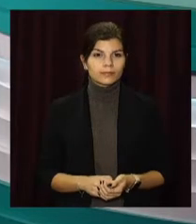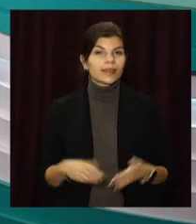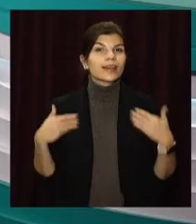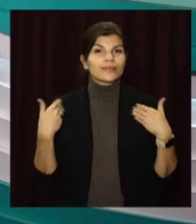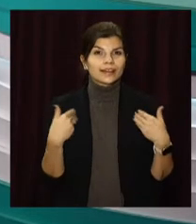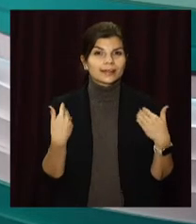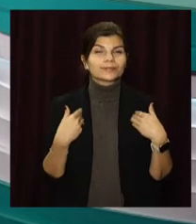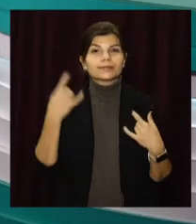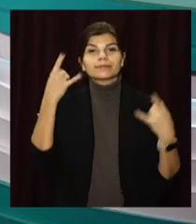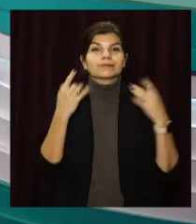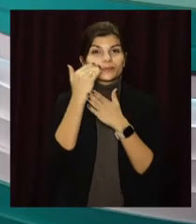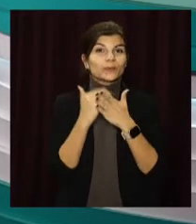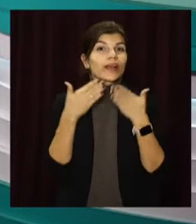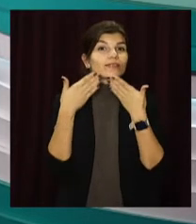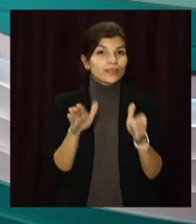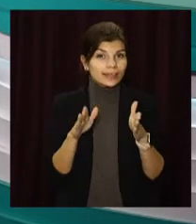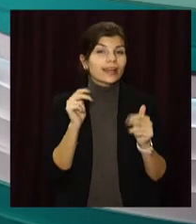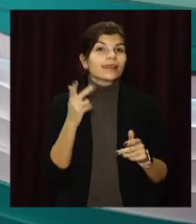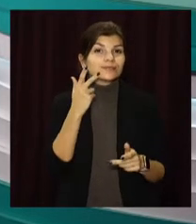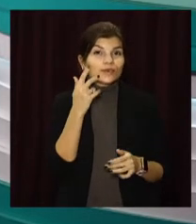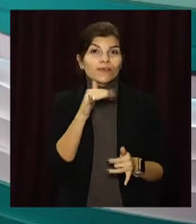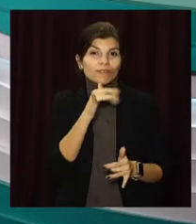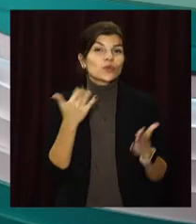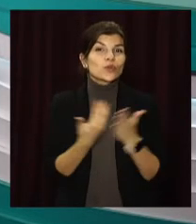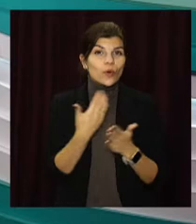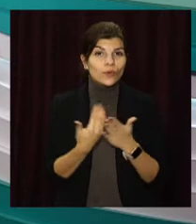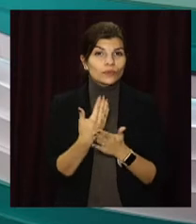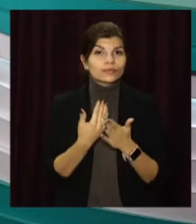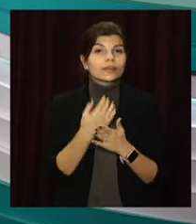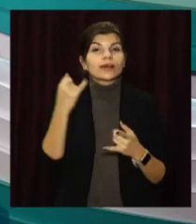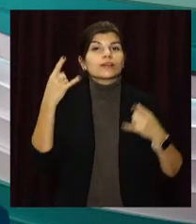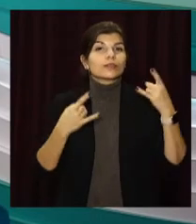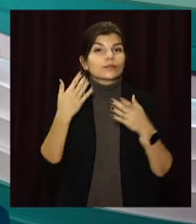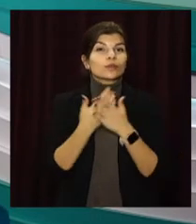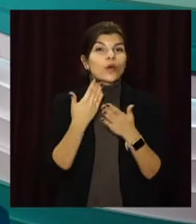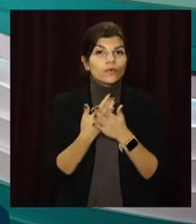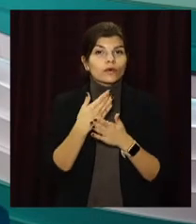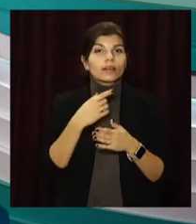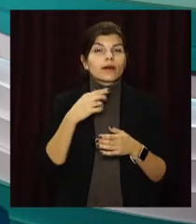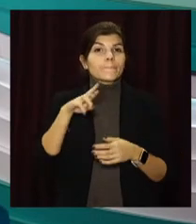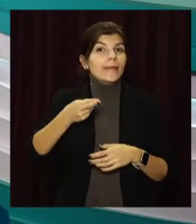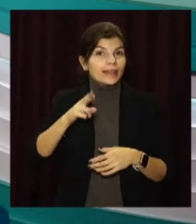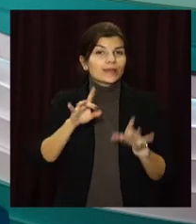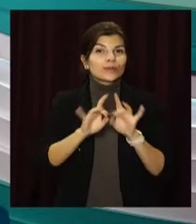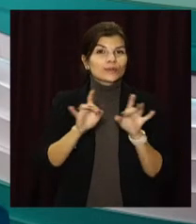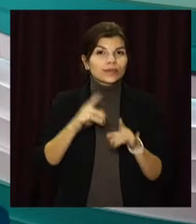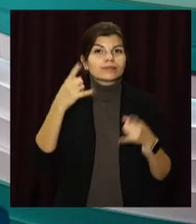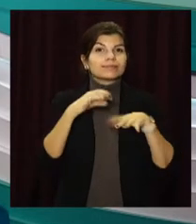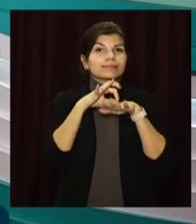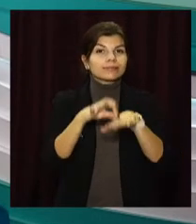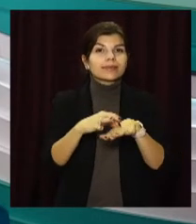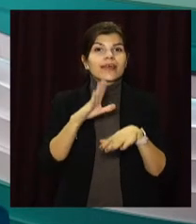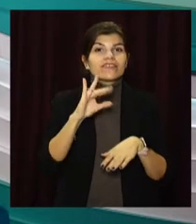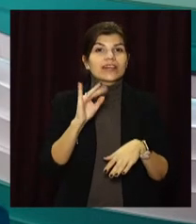Вітаю! З вами телеканал «Відкритий». Як завжди, о цій порі новини. І про новини п'ятниці вже вам готові розповісти Вікторія